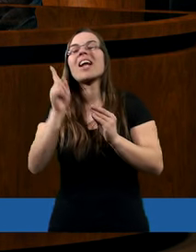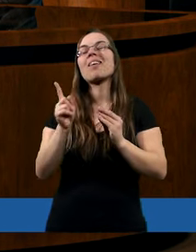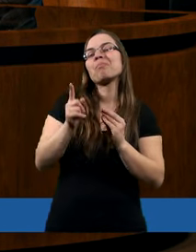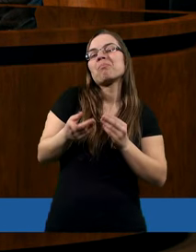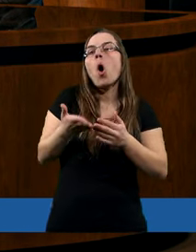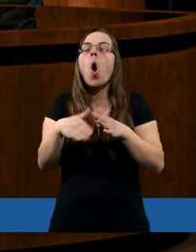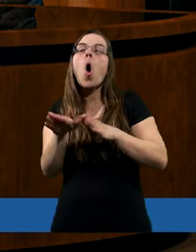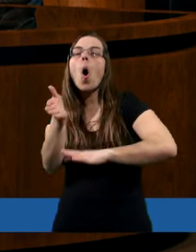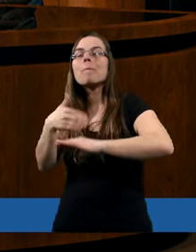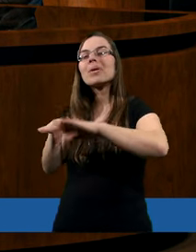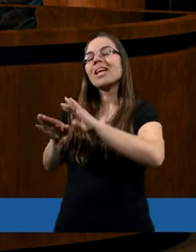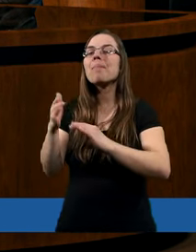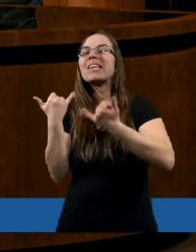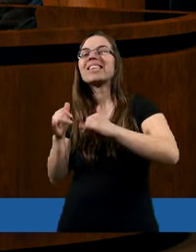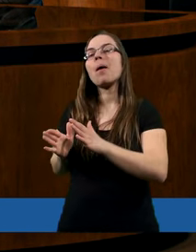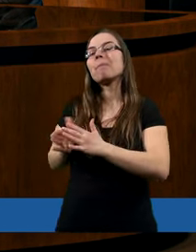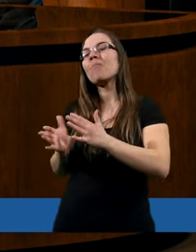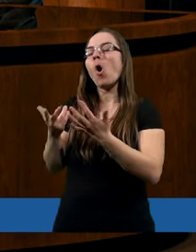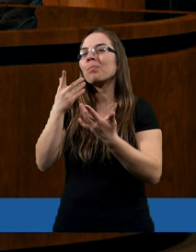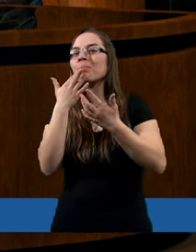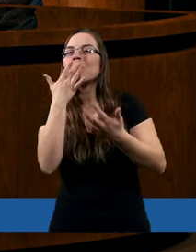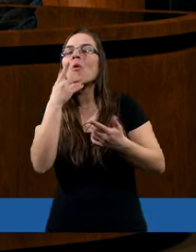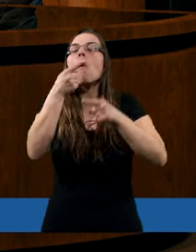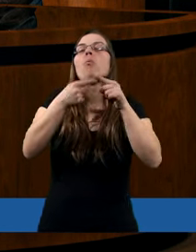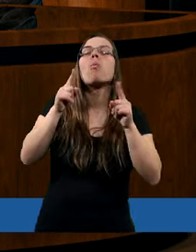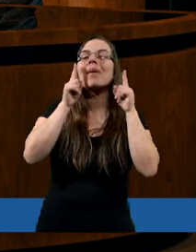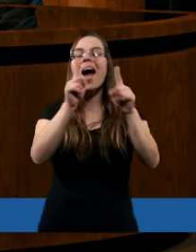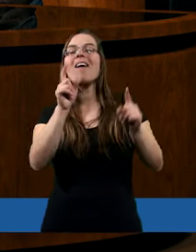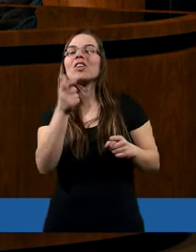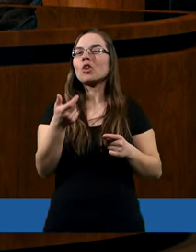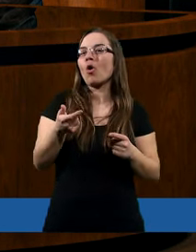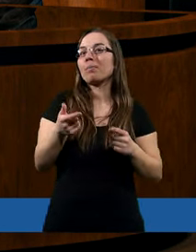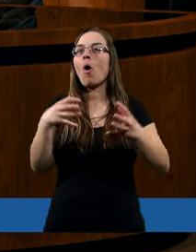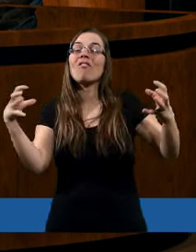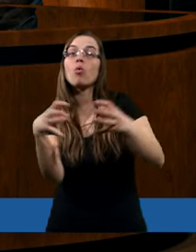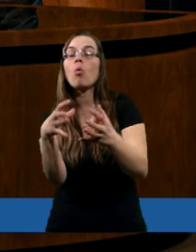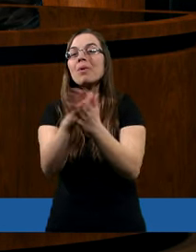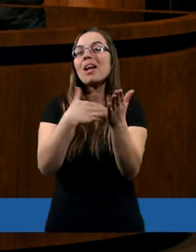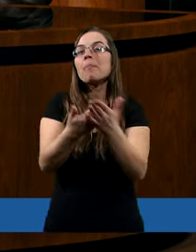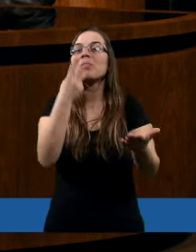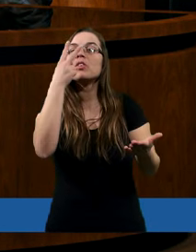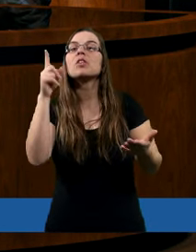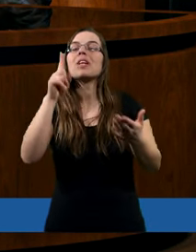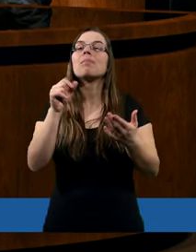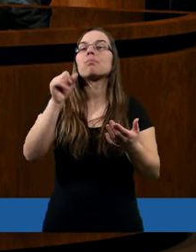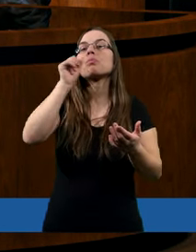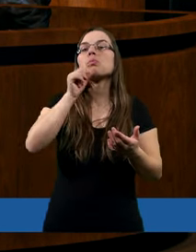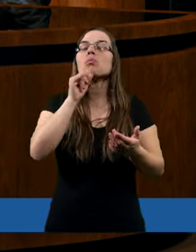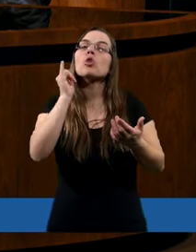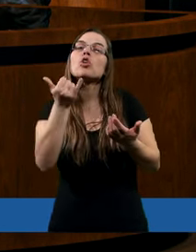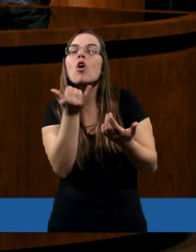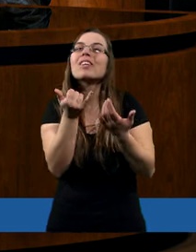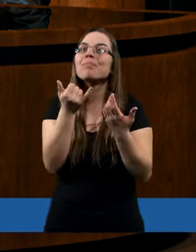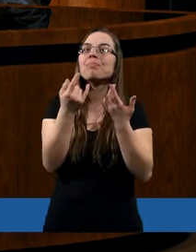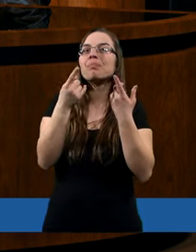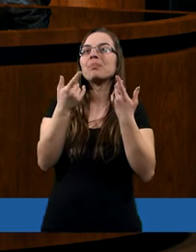mówi jakoś tak od tej strony, tak? I jeśli jest się w grupie jakichś ludzi, to muszę się zdecydować, żeby być inna,